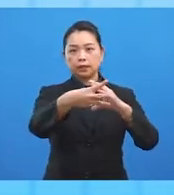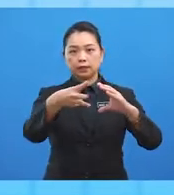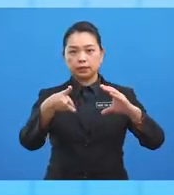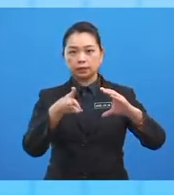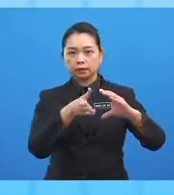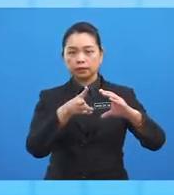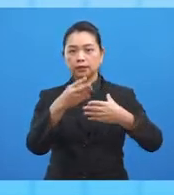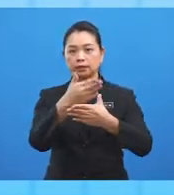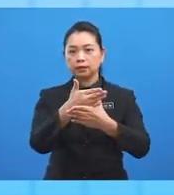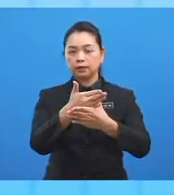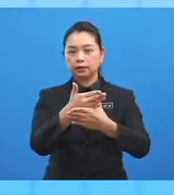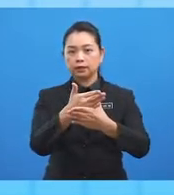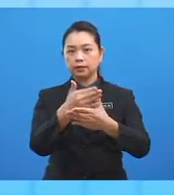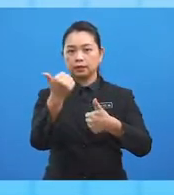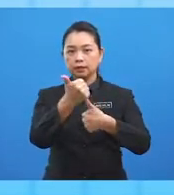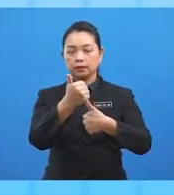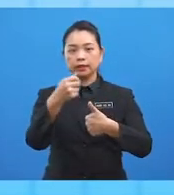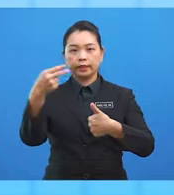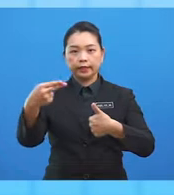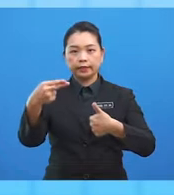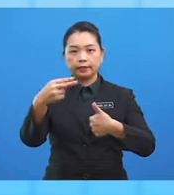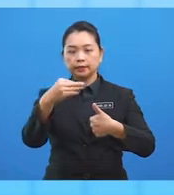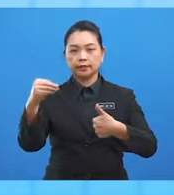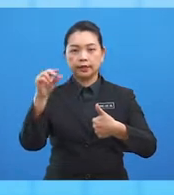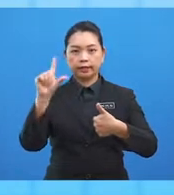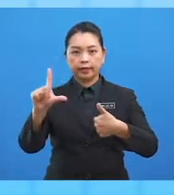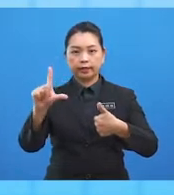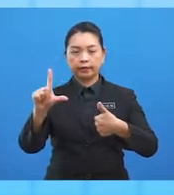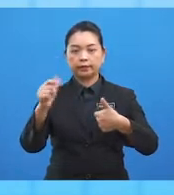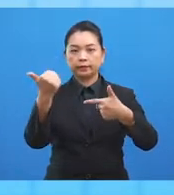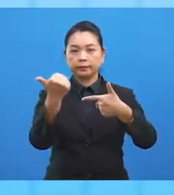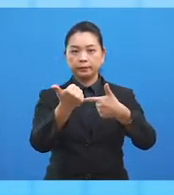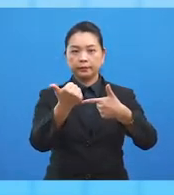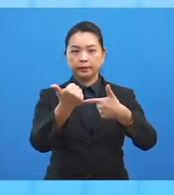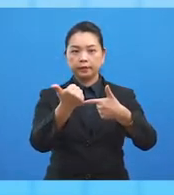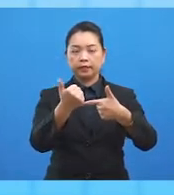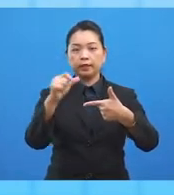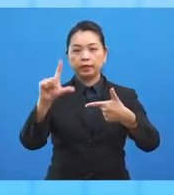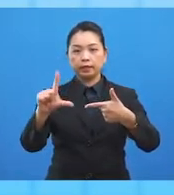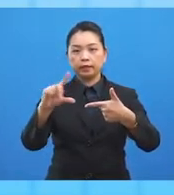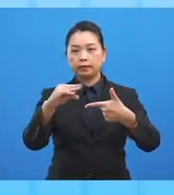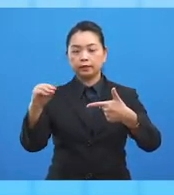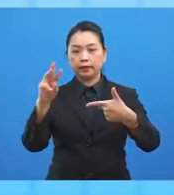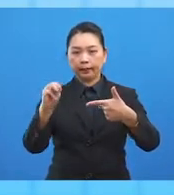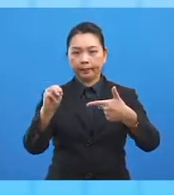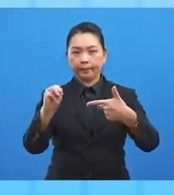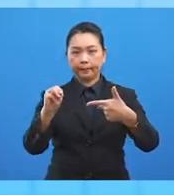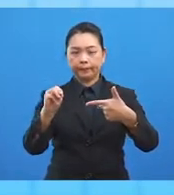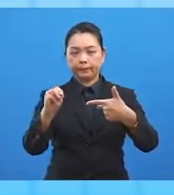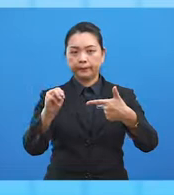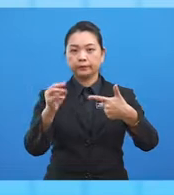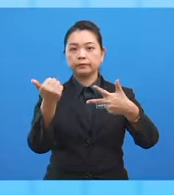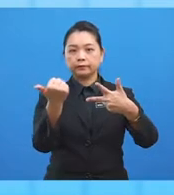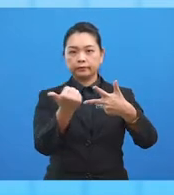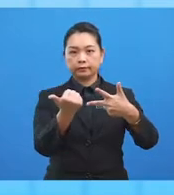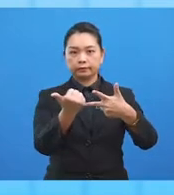antara A, titik H dan titik L, B, titik L dan titik M,